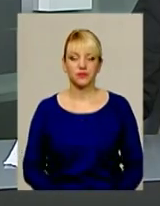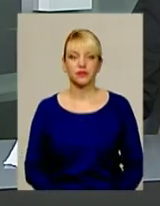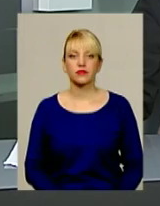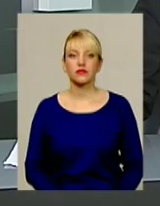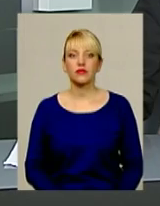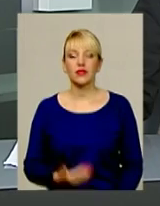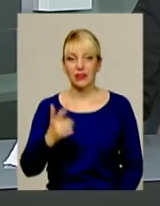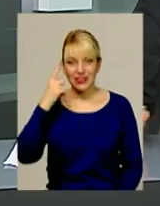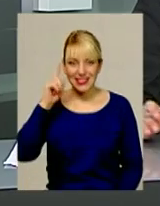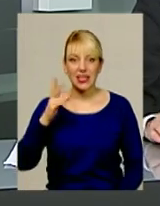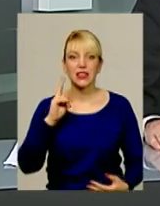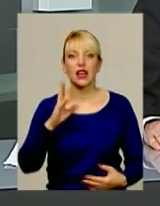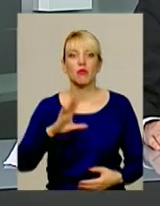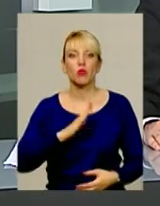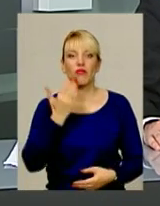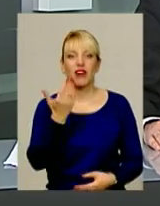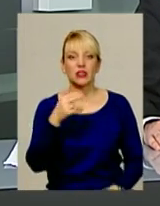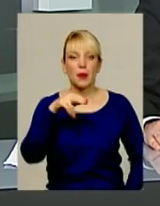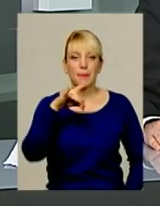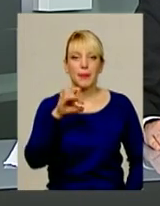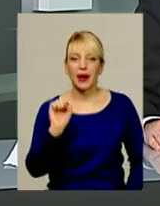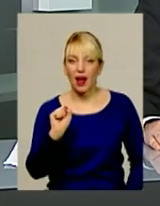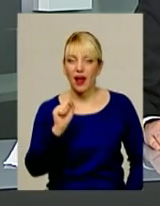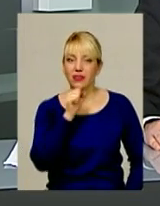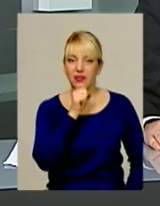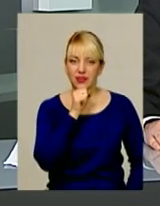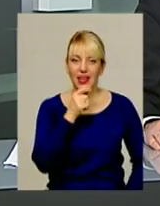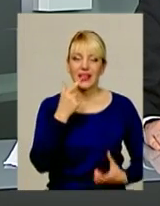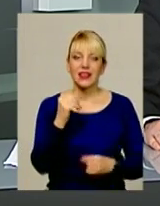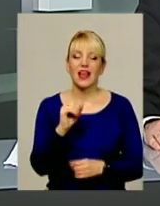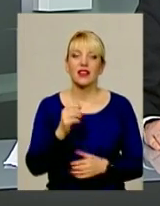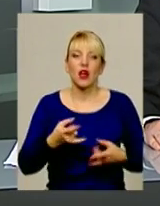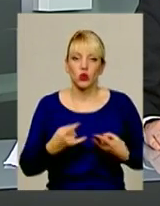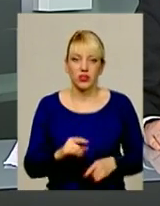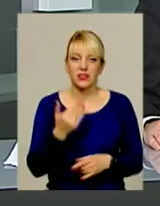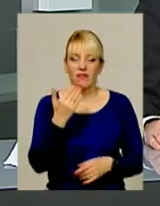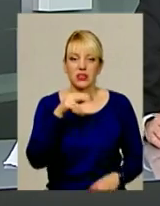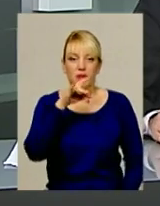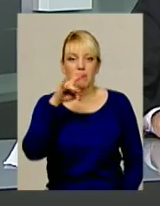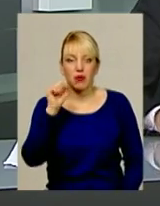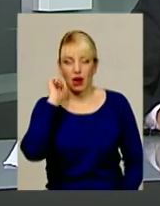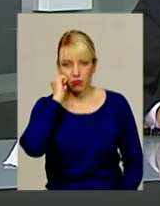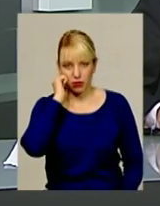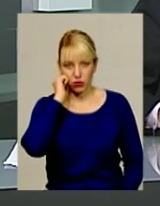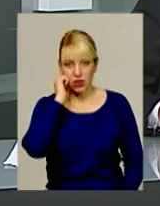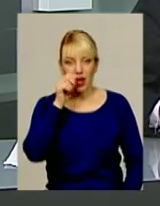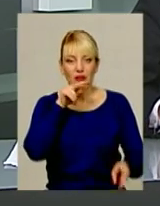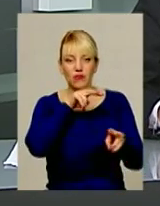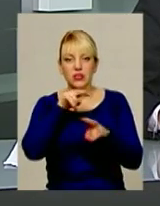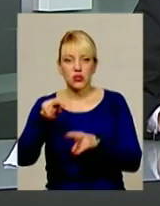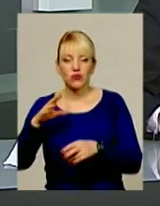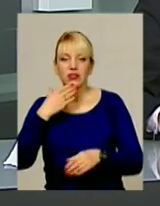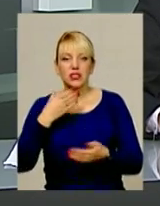Ви знаєте, ким був ваш прадід або де народилась ваша прабабуся. Відслідкувати свій родовід, що є давньою